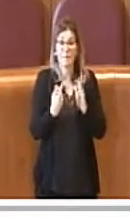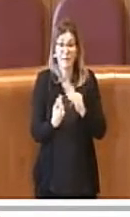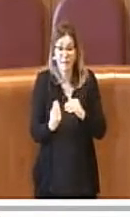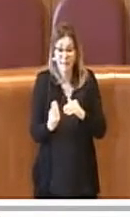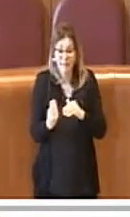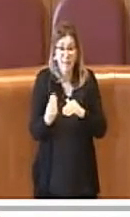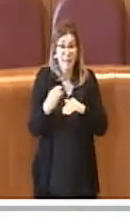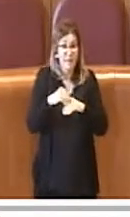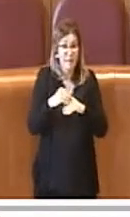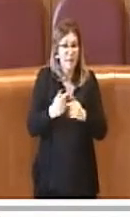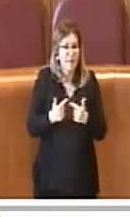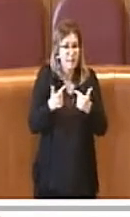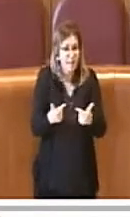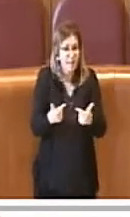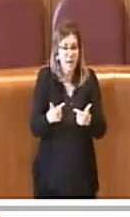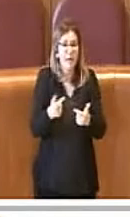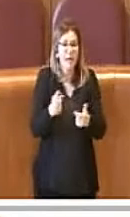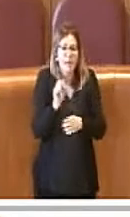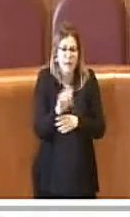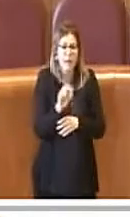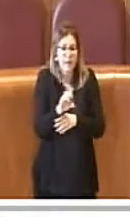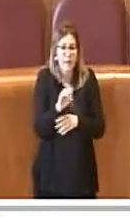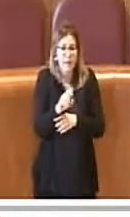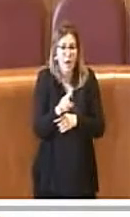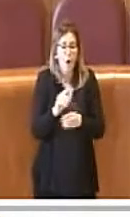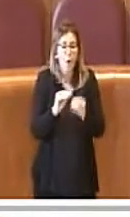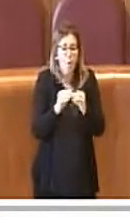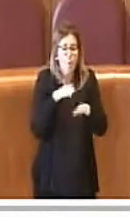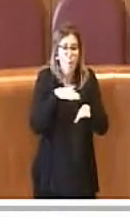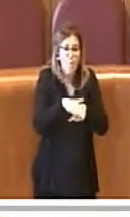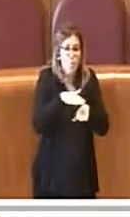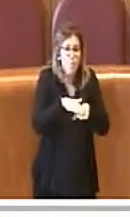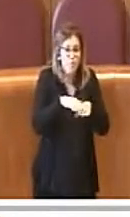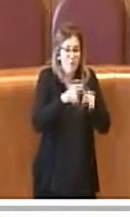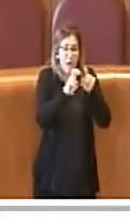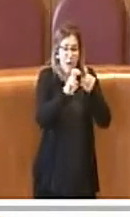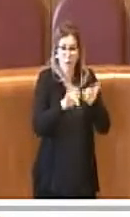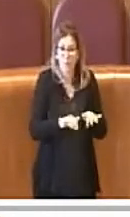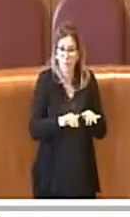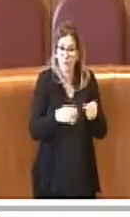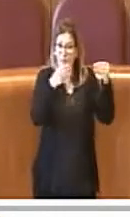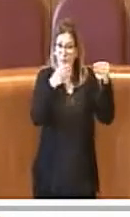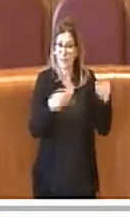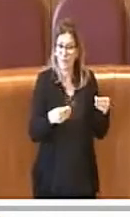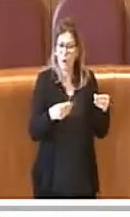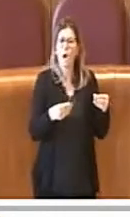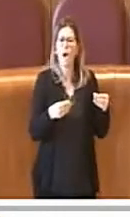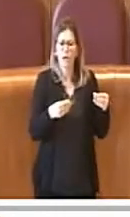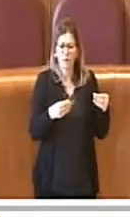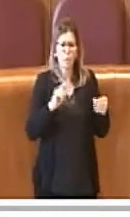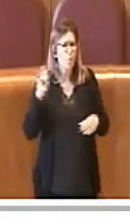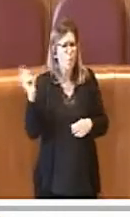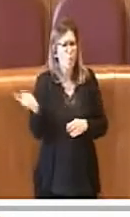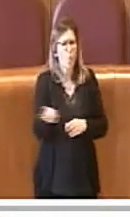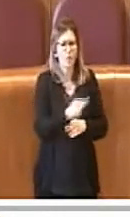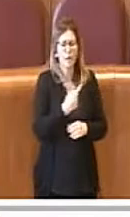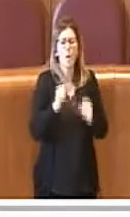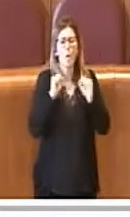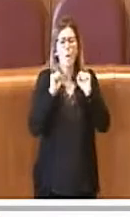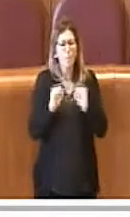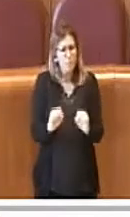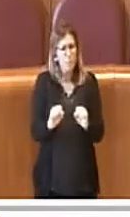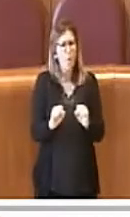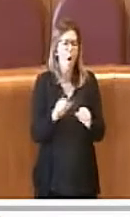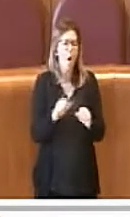alfabetizzazione digitale affinché tutti, proprio tutti, possano poi approcciare ad una piattaforma